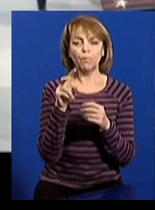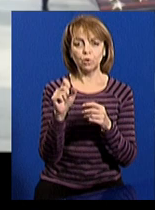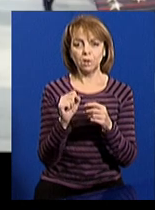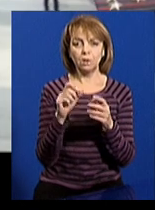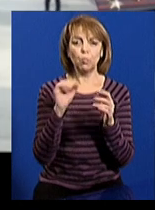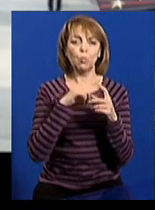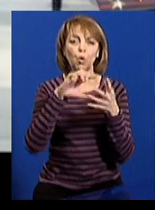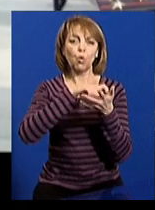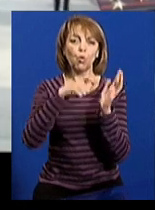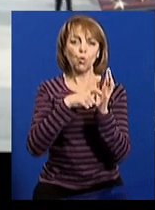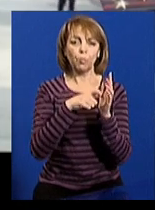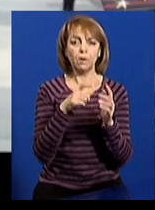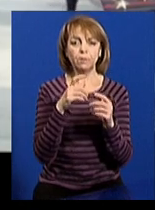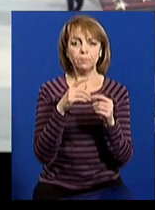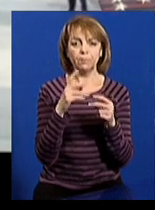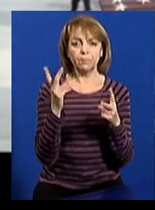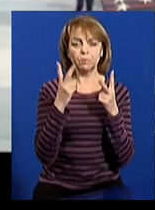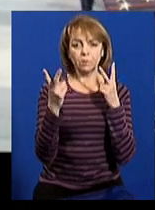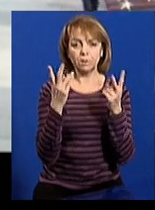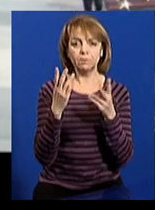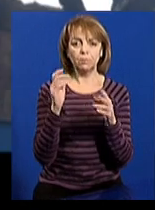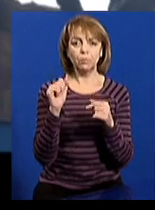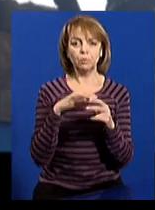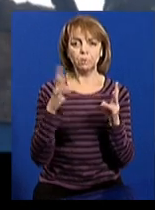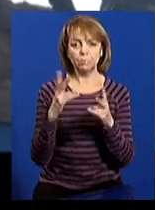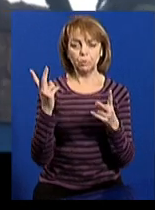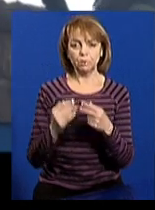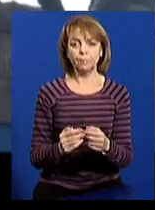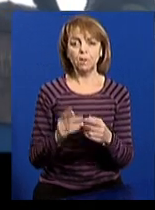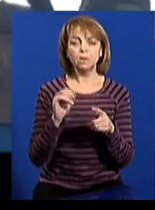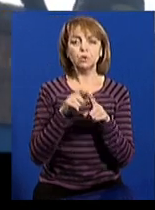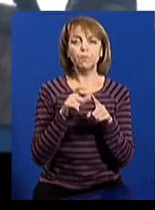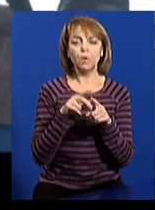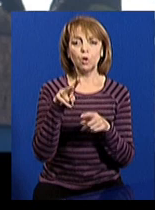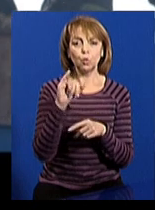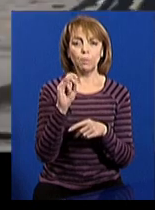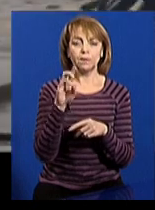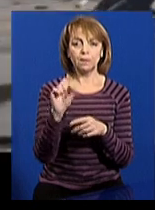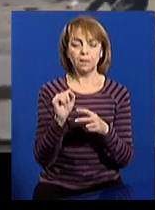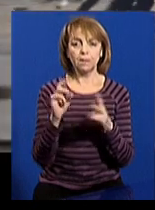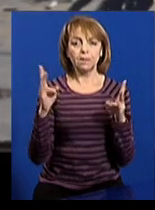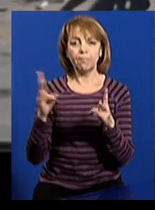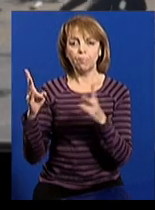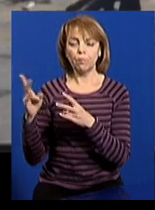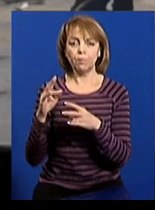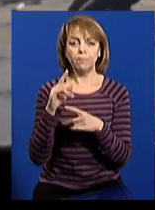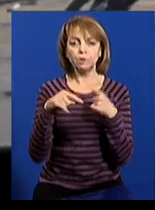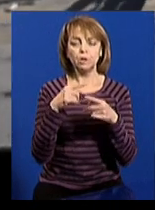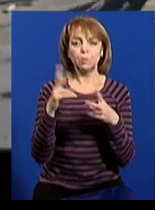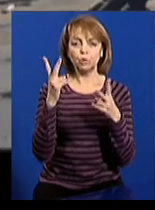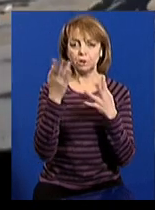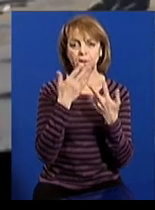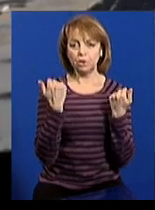короткого займання електропроводки, сталася пожежа. За словами Лупандіна, травмованих внаслідок пожежі немає.